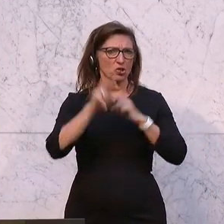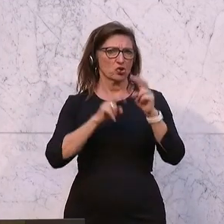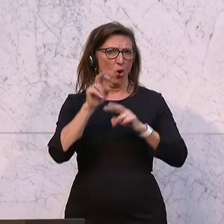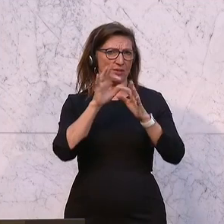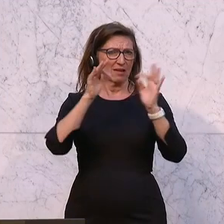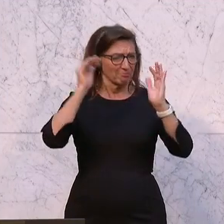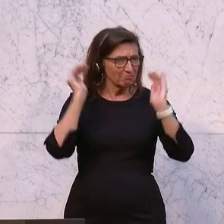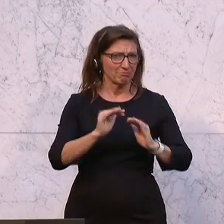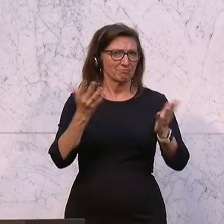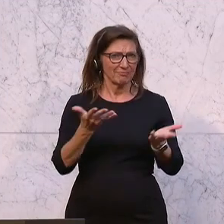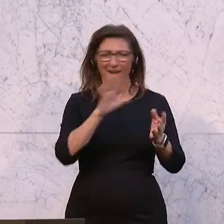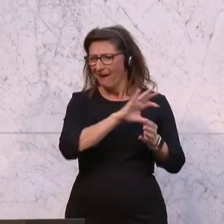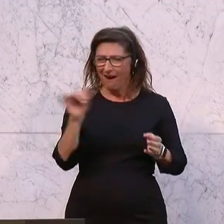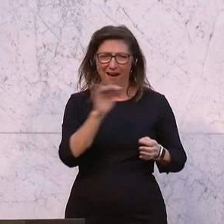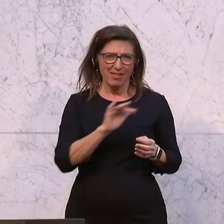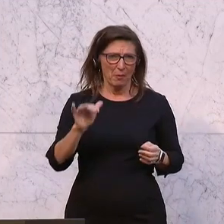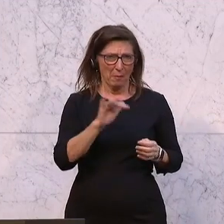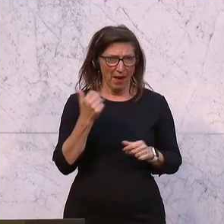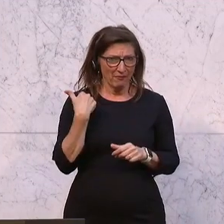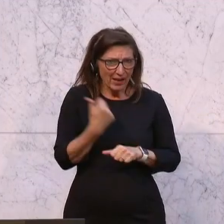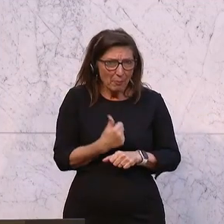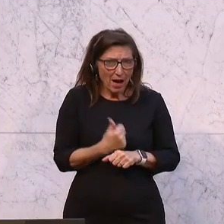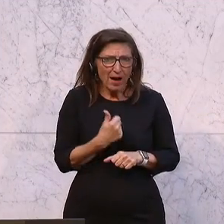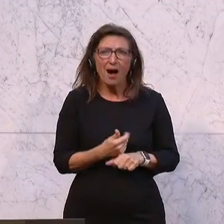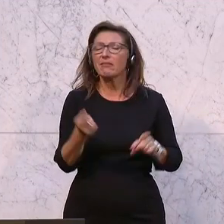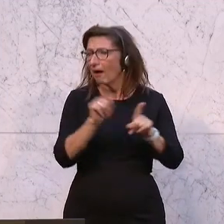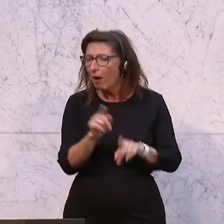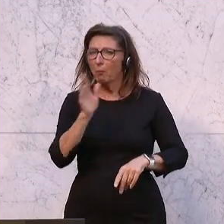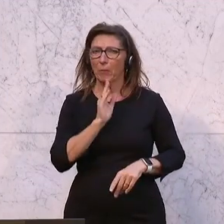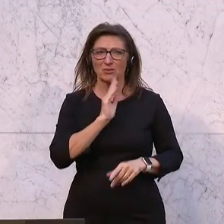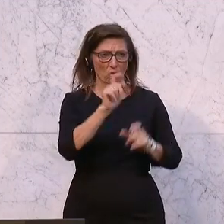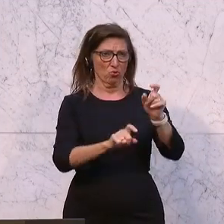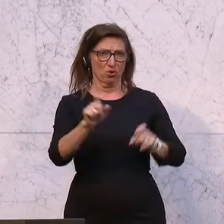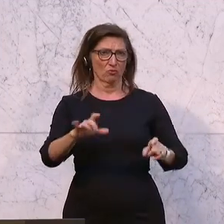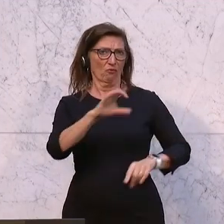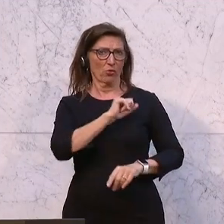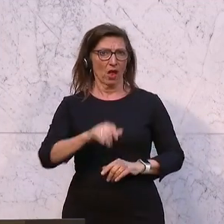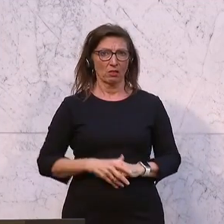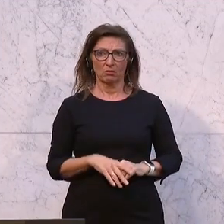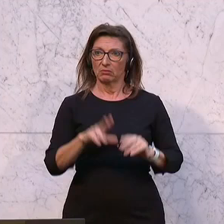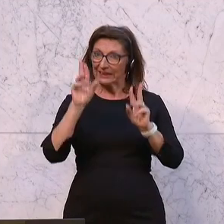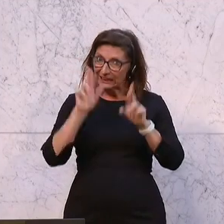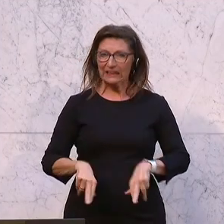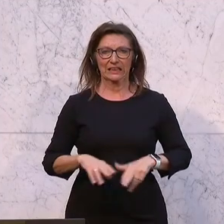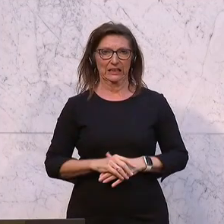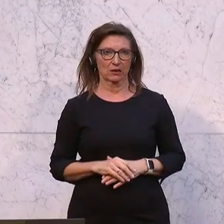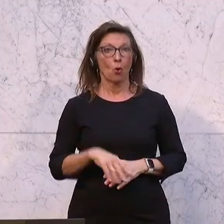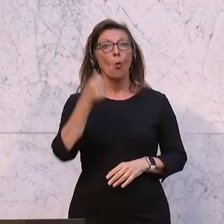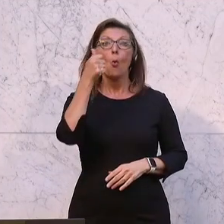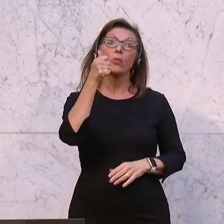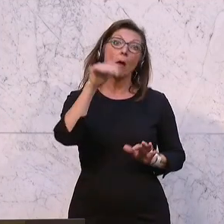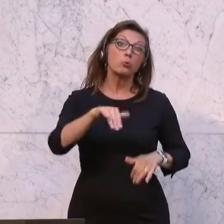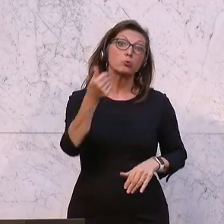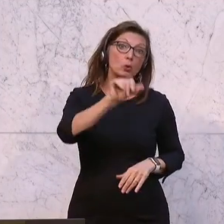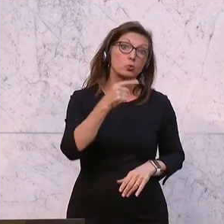Alles, was hier in diesem Bereich gemacht wurde, kommt natürlich auch den Pensionistinnen und Pensionisten zugute. Das ist richtig so. Und eins muss man natürlich